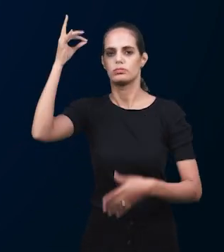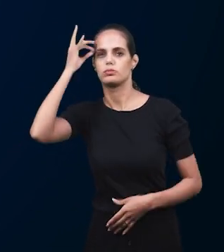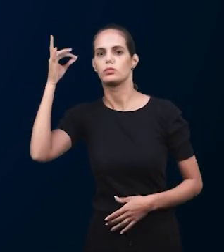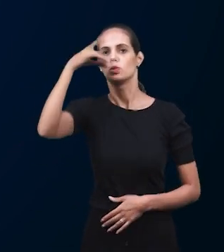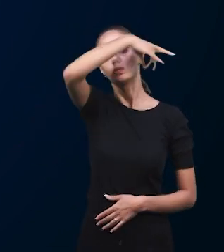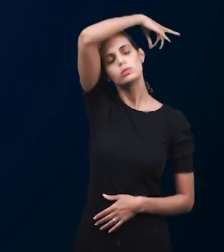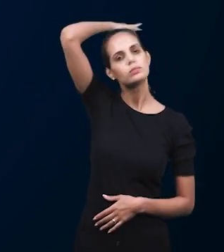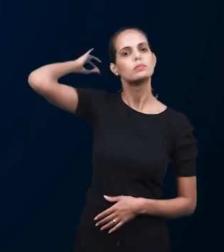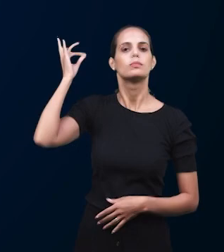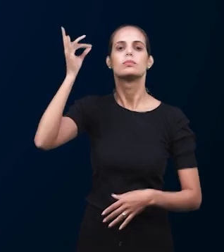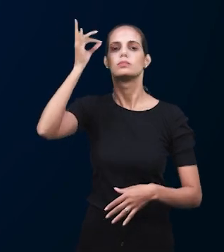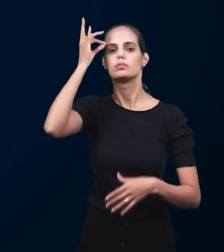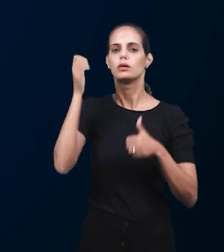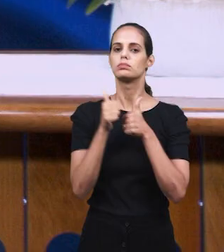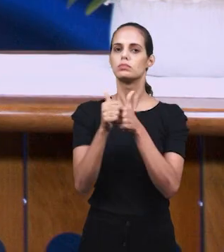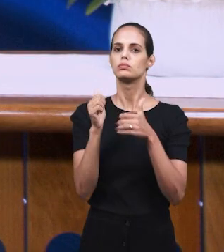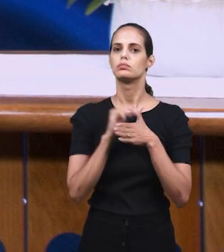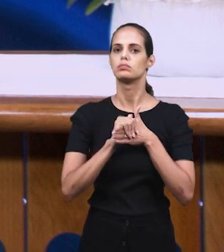с Ним.